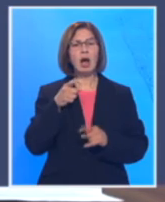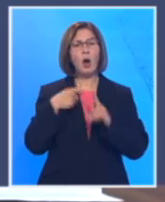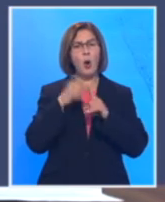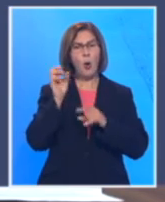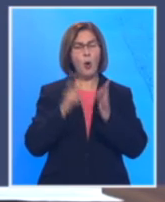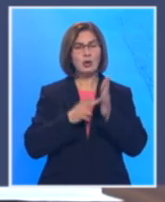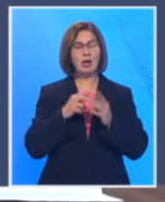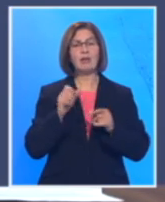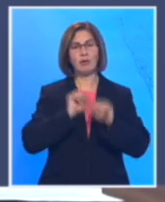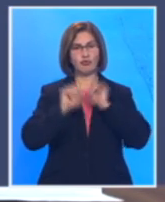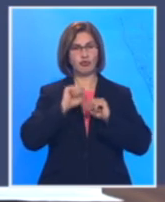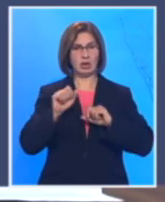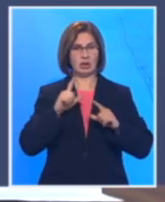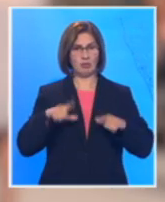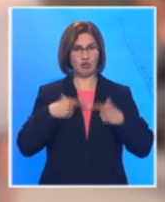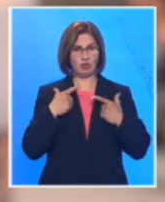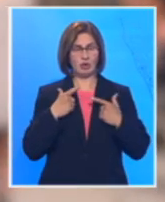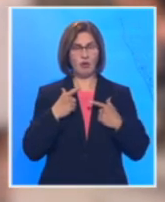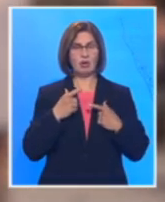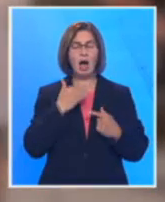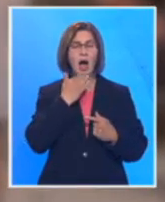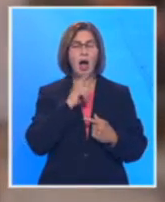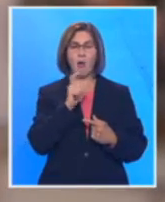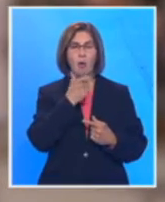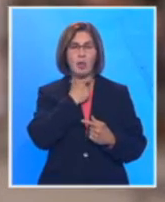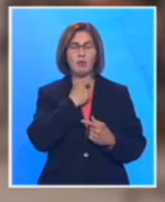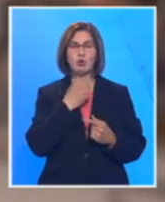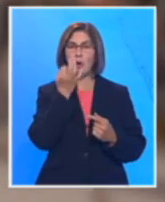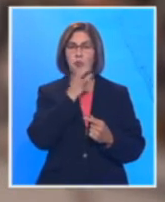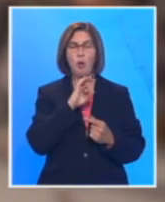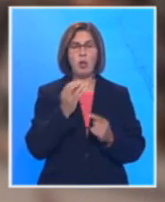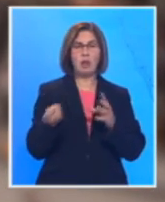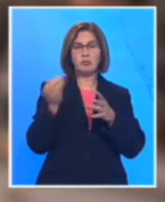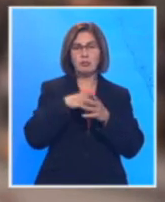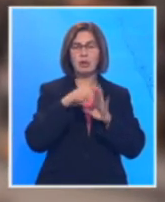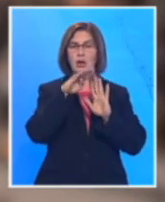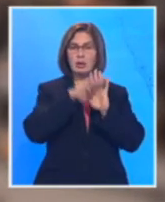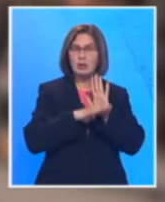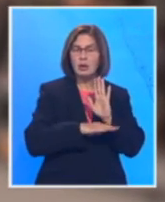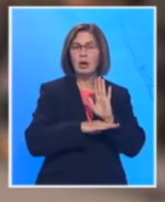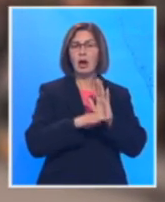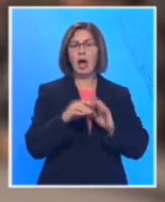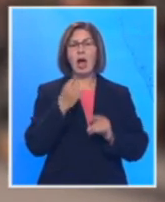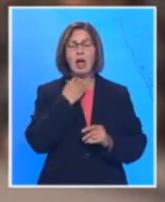štitimo život, ako to nismo u stanju, poručuje, bolje uvesti dodatne mere nego pripustiti da sami sebe uništimo.